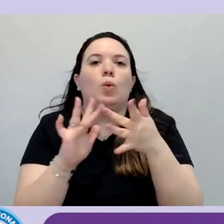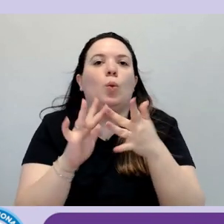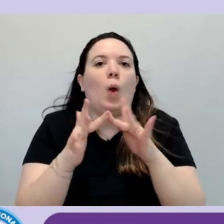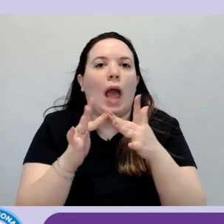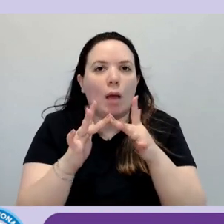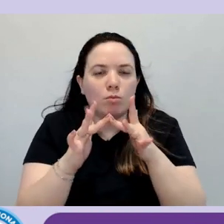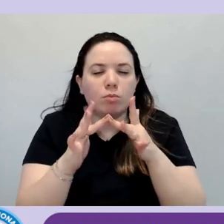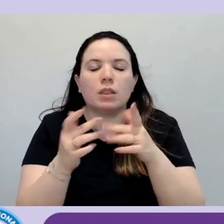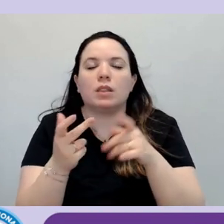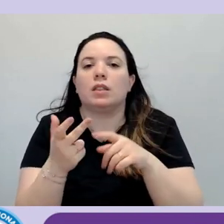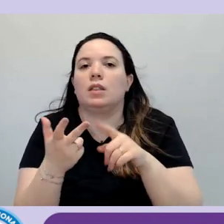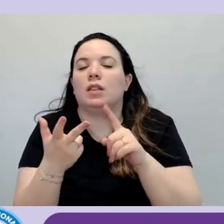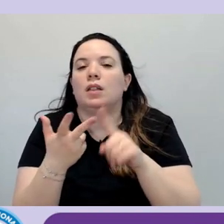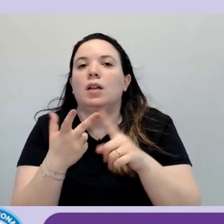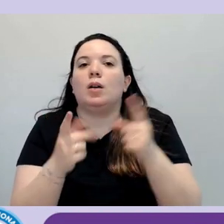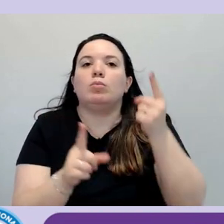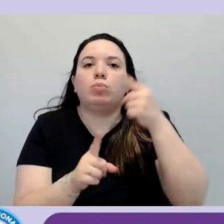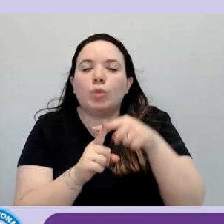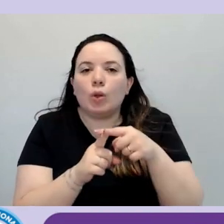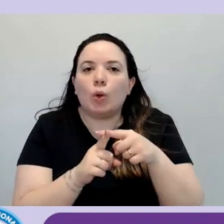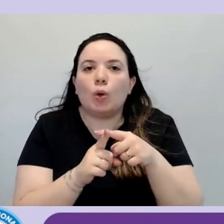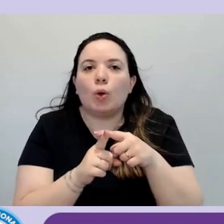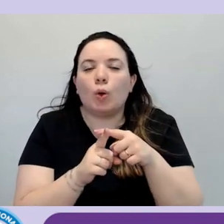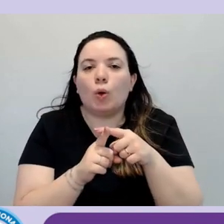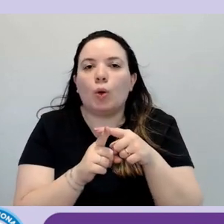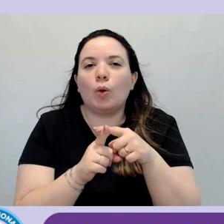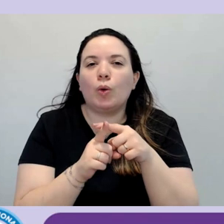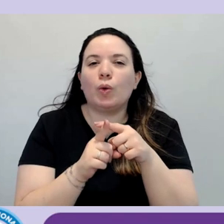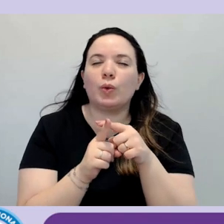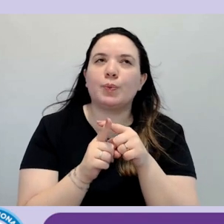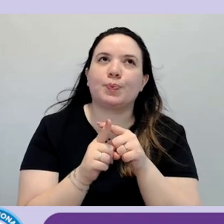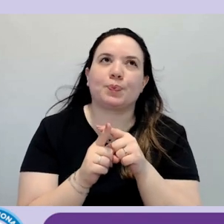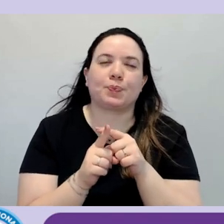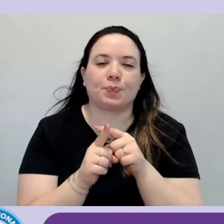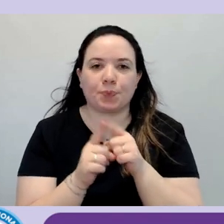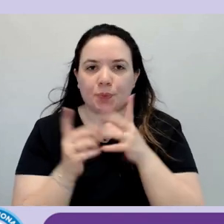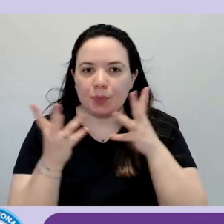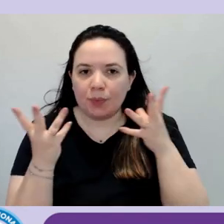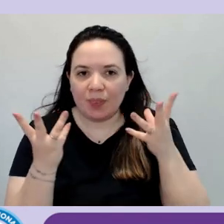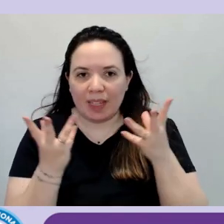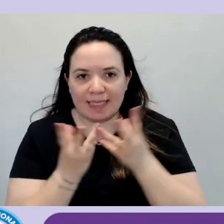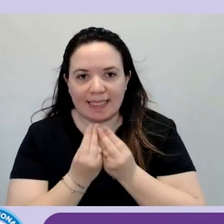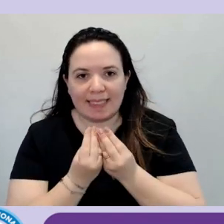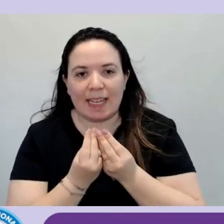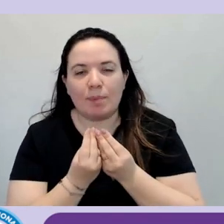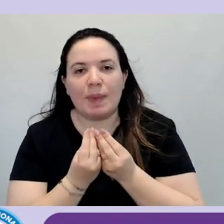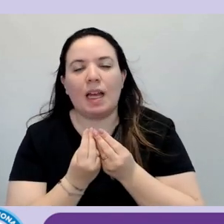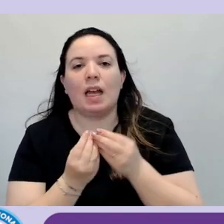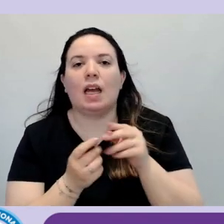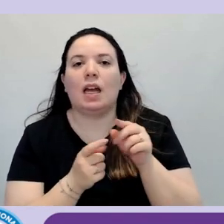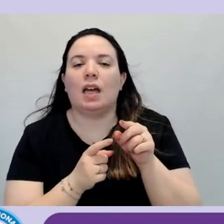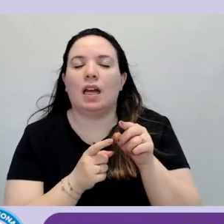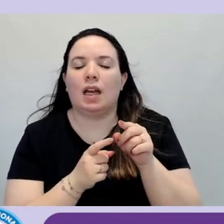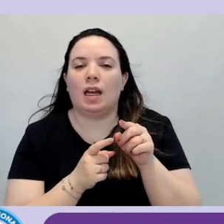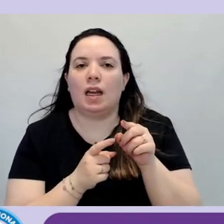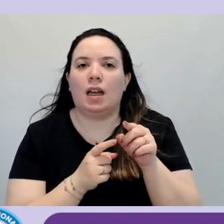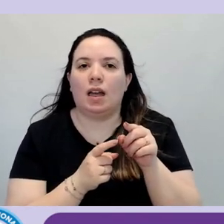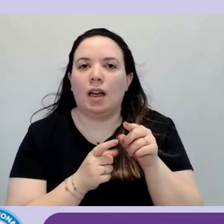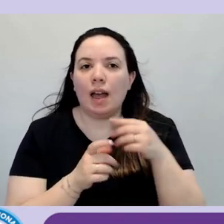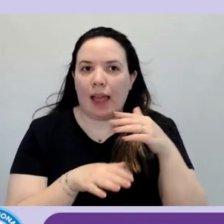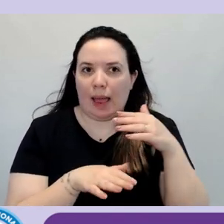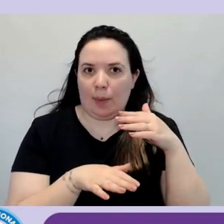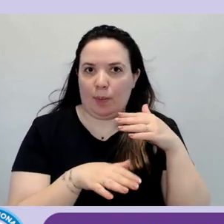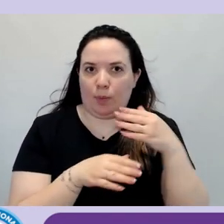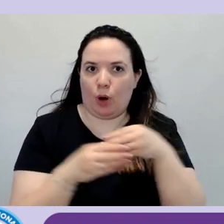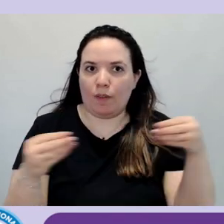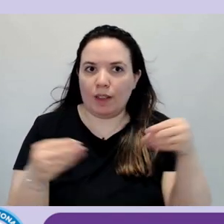eh un escursus con diciamo eh un escursus sul discorso anche della